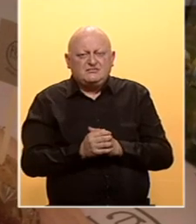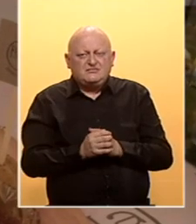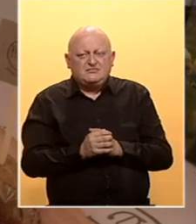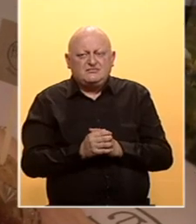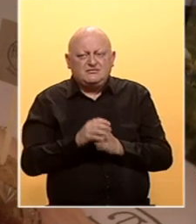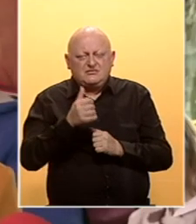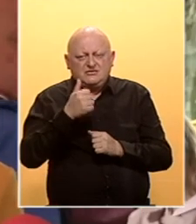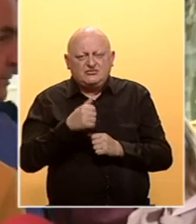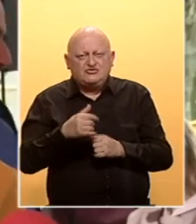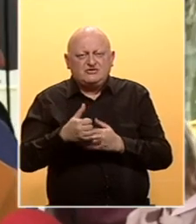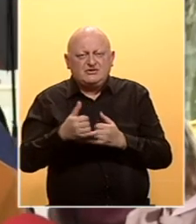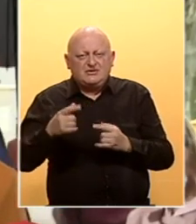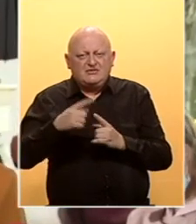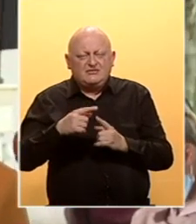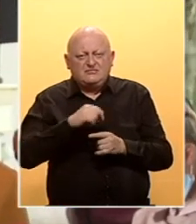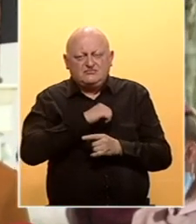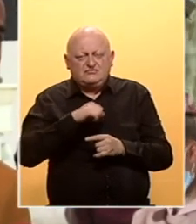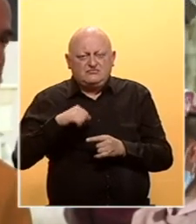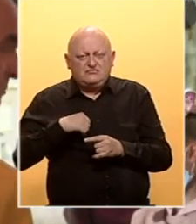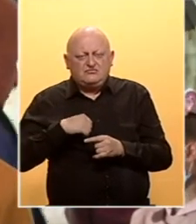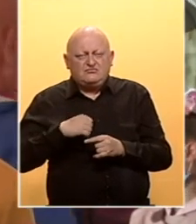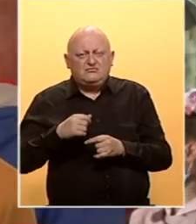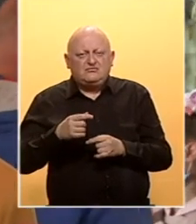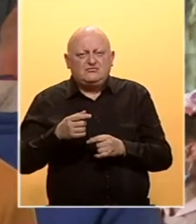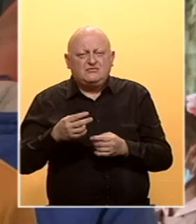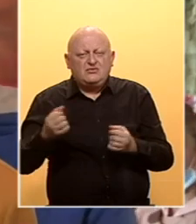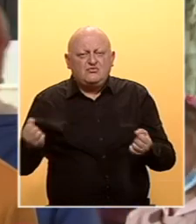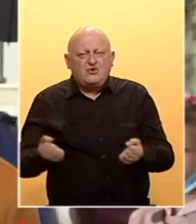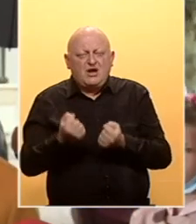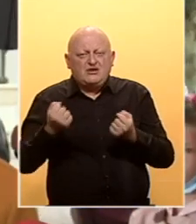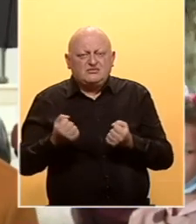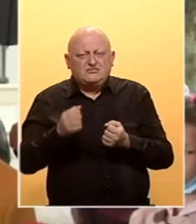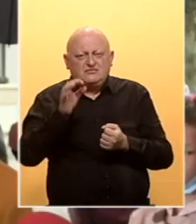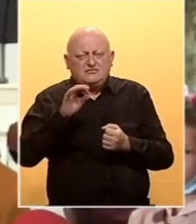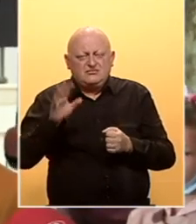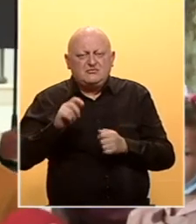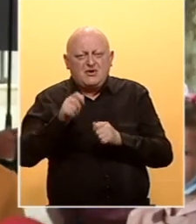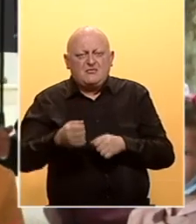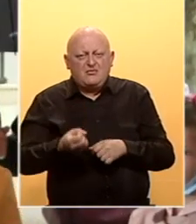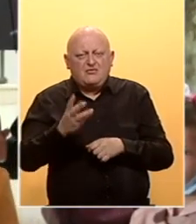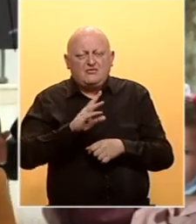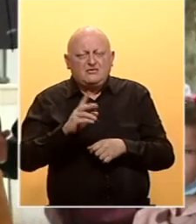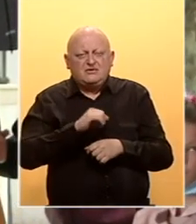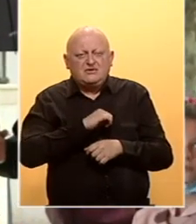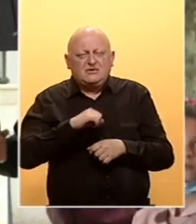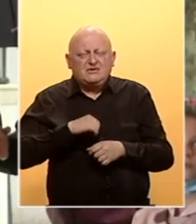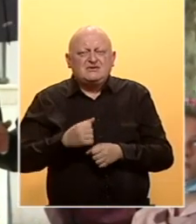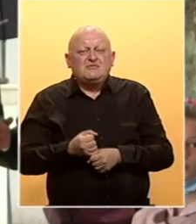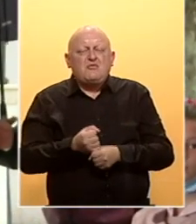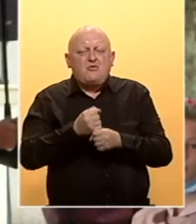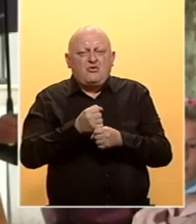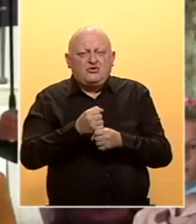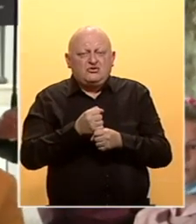Što se tiče grada Trebinja u samoj strategiji razvoja naravno imamo poljoprivredu i nije to samo podrška